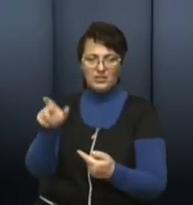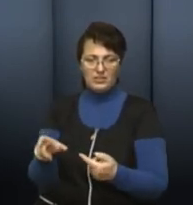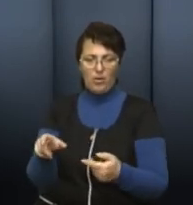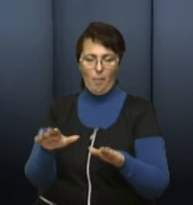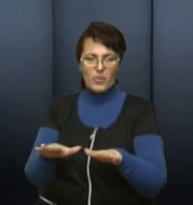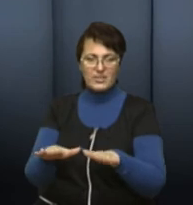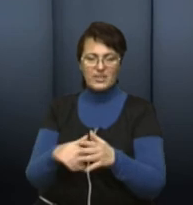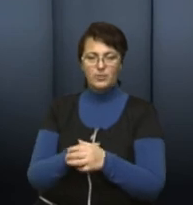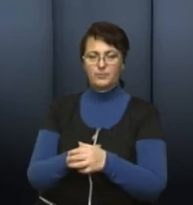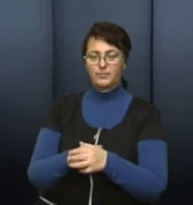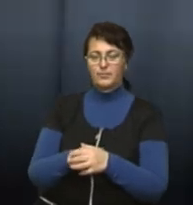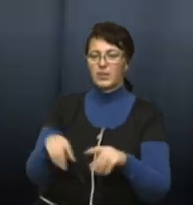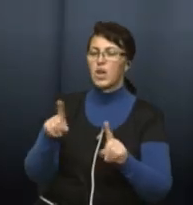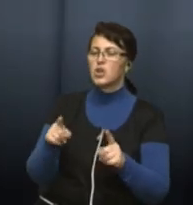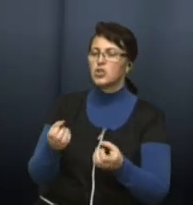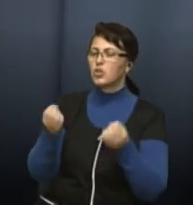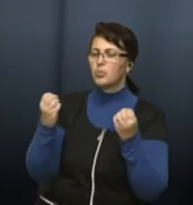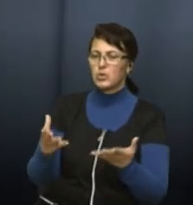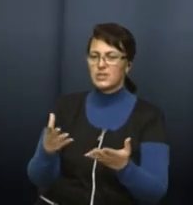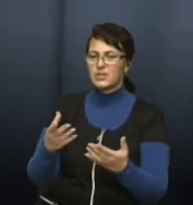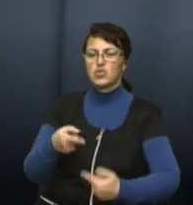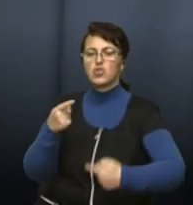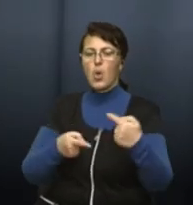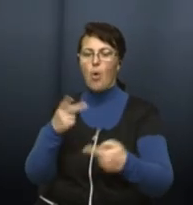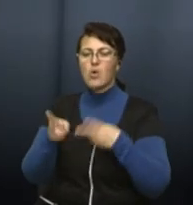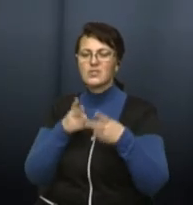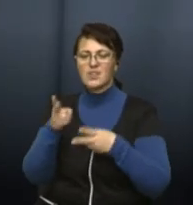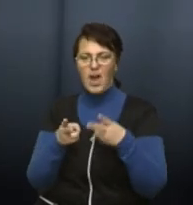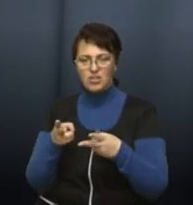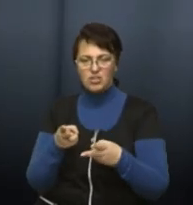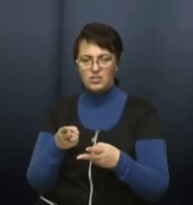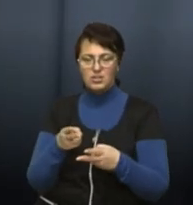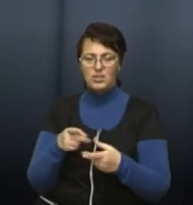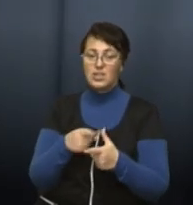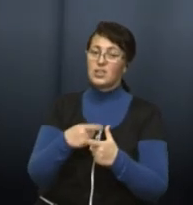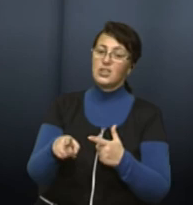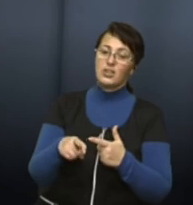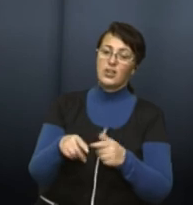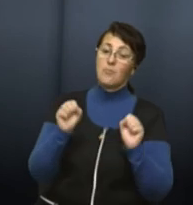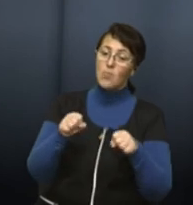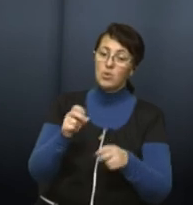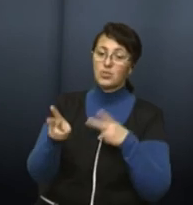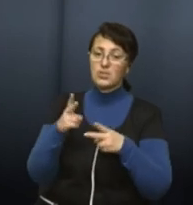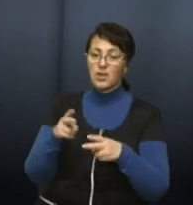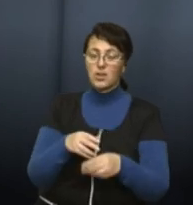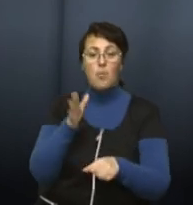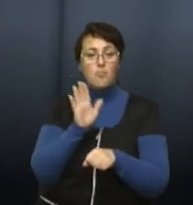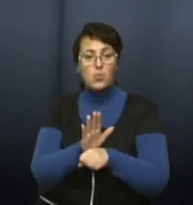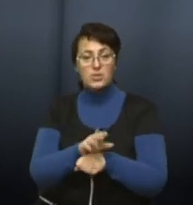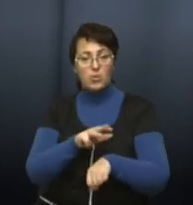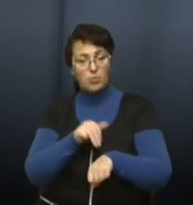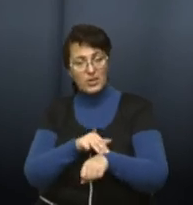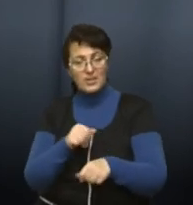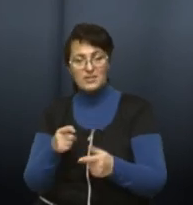я веду? Дмитре, що простіше оскаржити? І що реальніше оскаржити? Чи взагалі можна оскаржити? Постанову поліції чи інспектор з